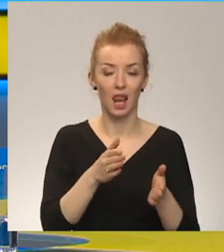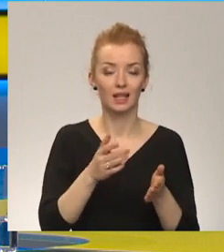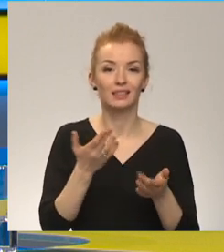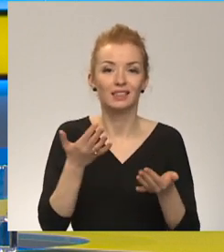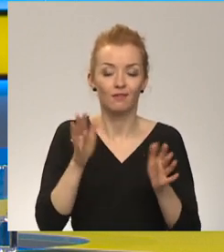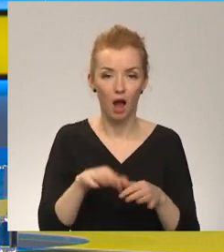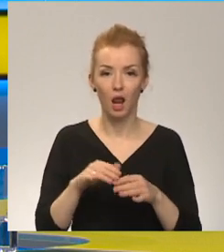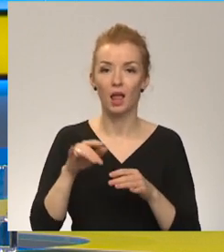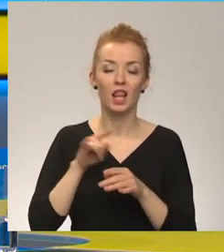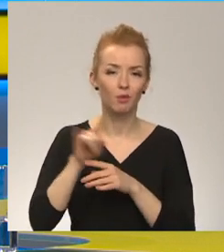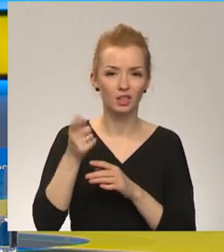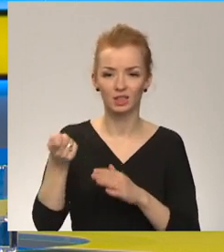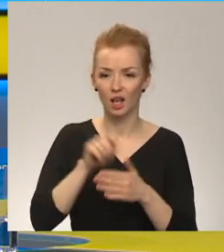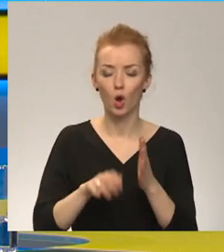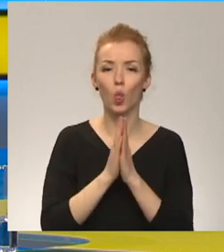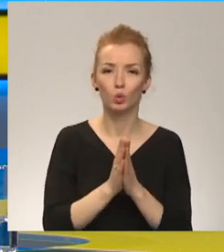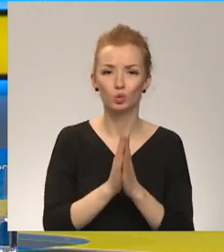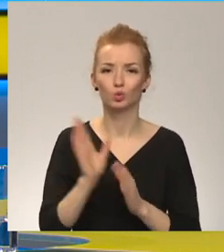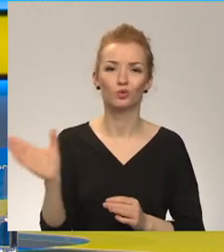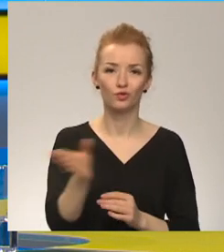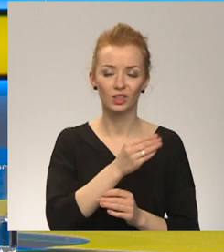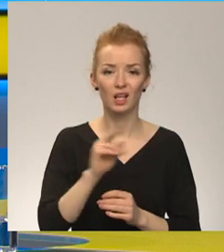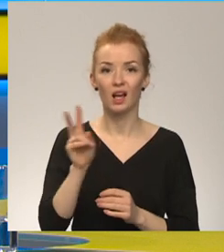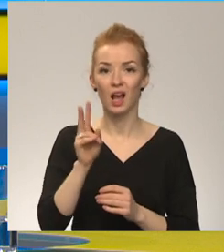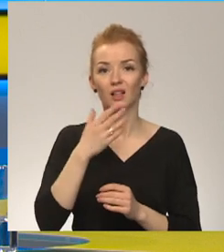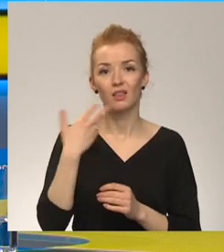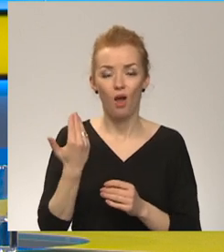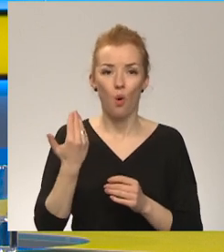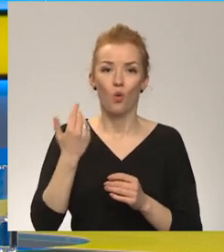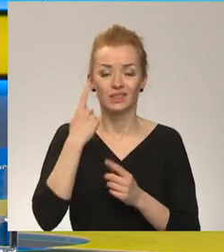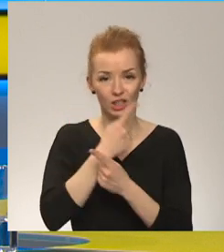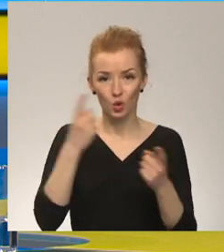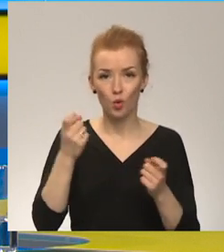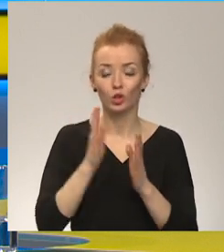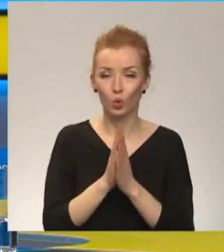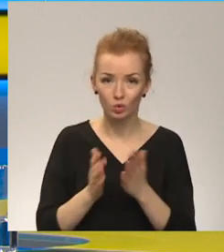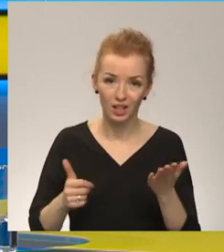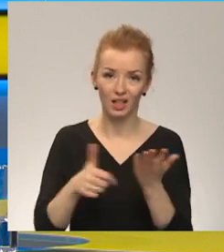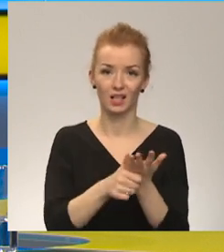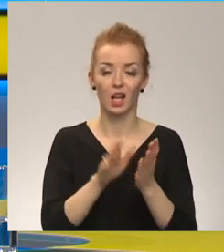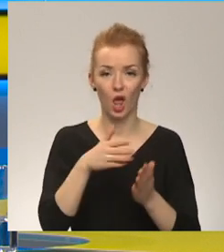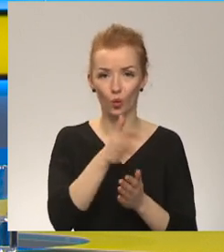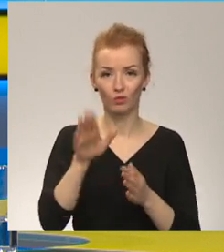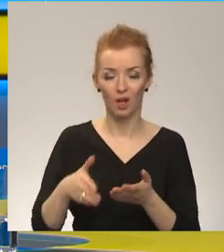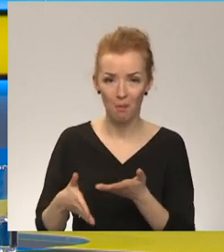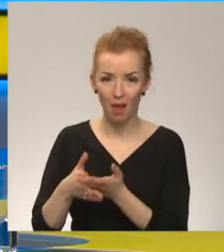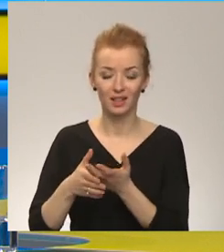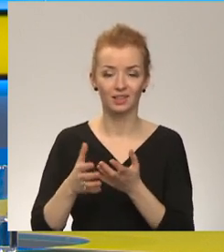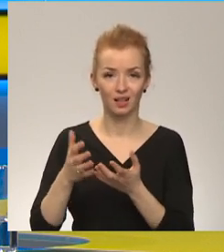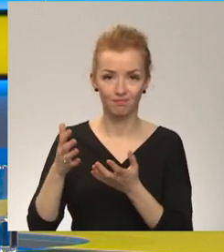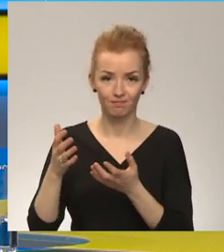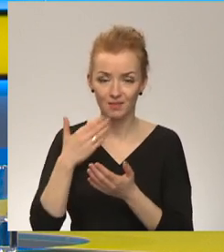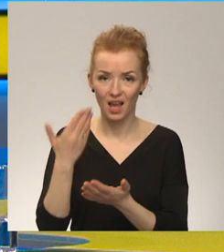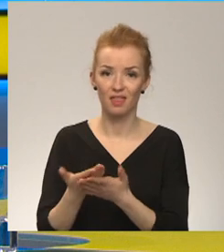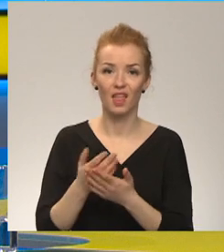lūdzu, lūdzu, kas vēl nav par sevi atstājušas ziņas šajā konsulājā reģistrā. Visiem tur reģistrēties, lai jūs varētu sasniegt un lai tiešām varētu ieteikt tos